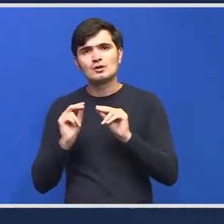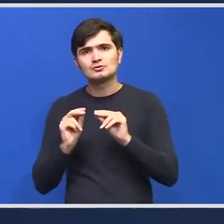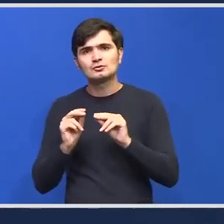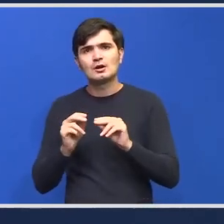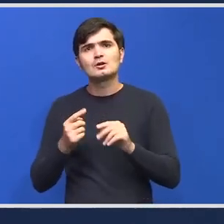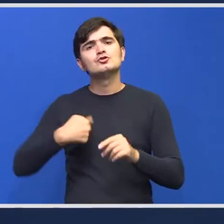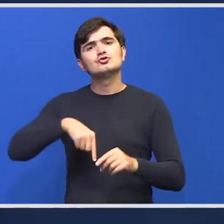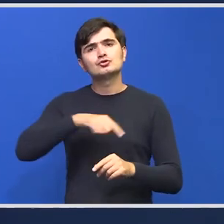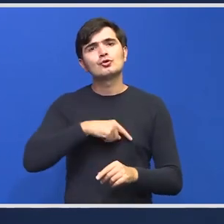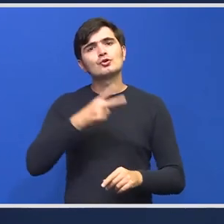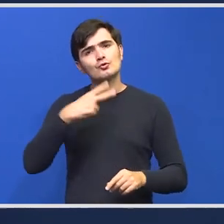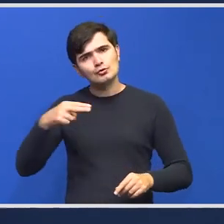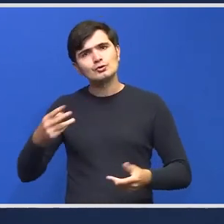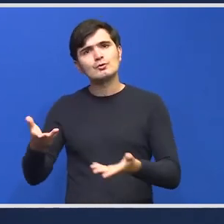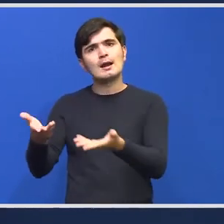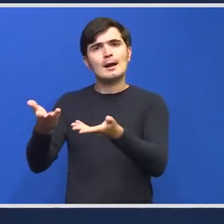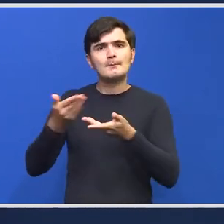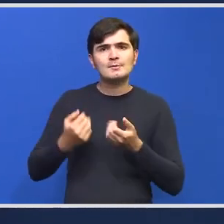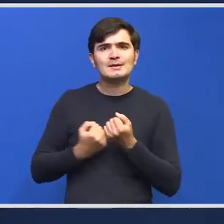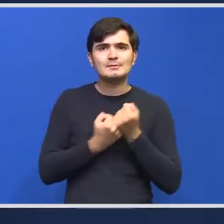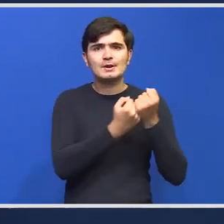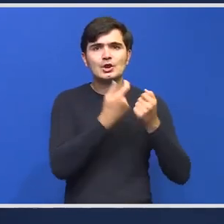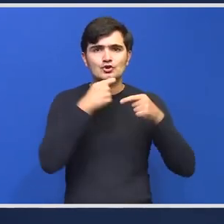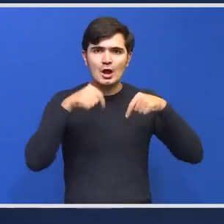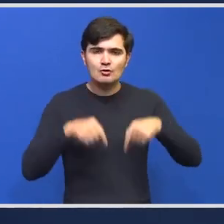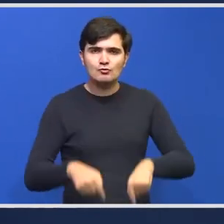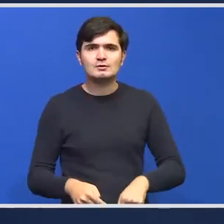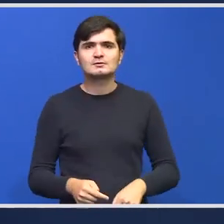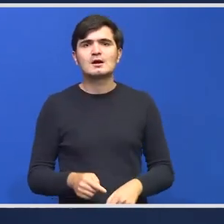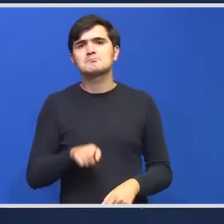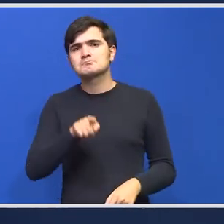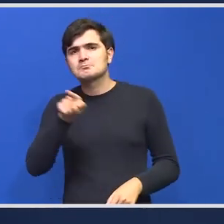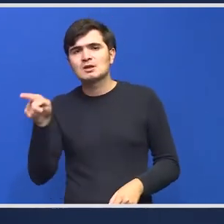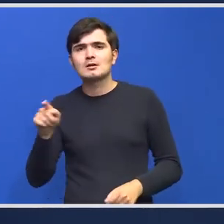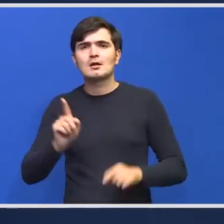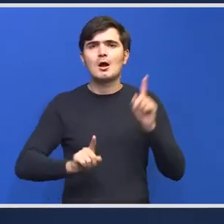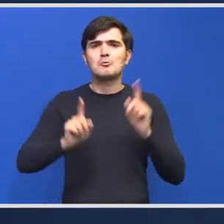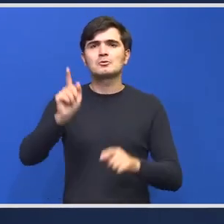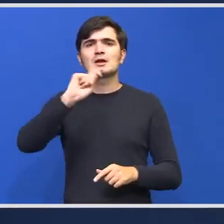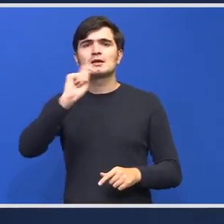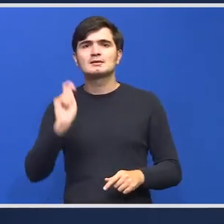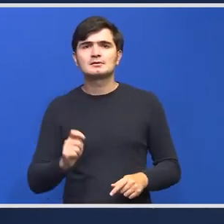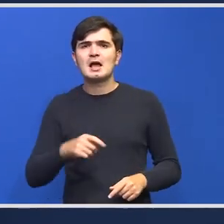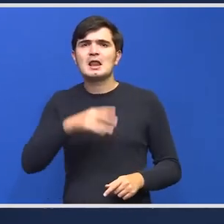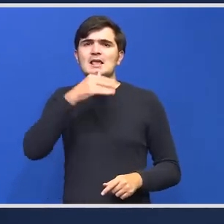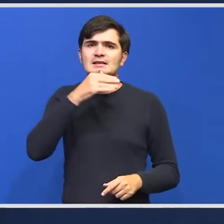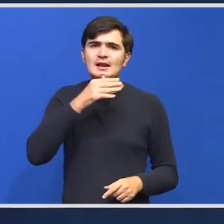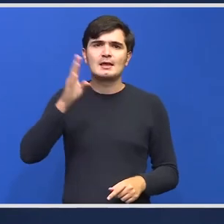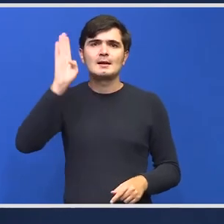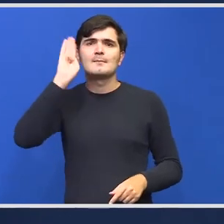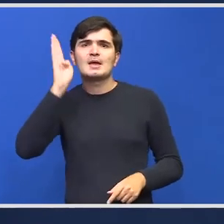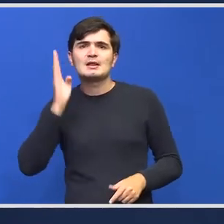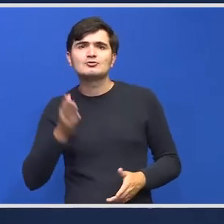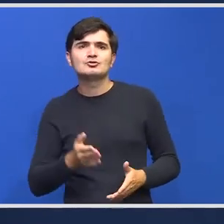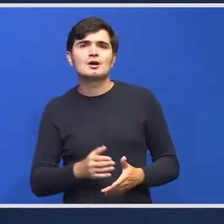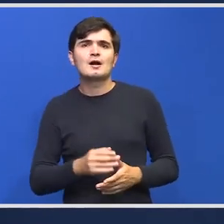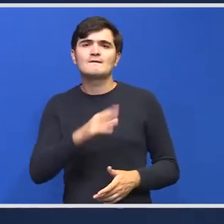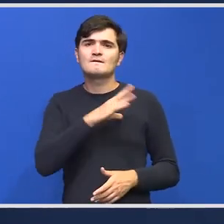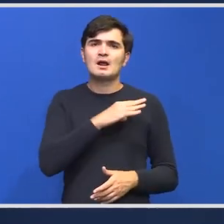primit în continuare sprijin în acest an din partea unor țări ca Israel Belgia